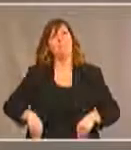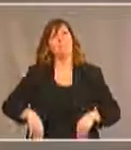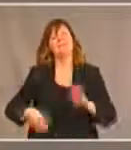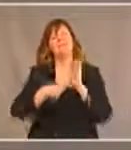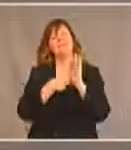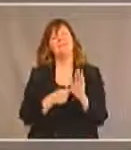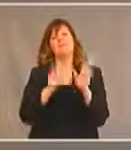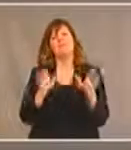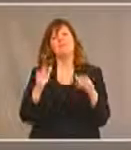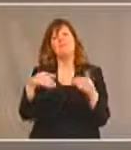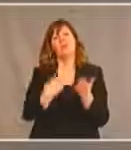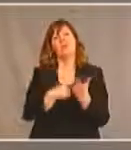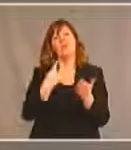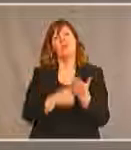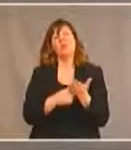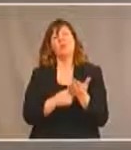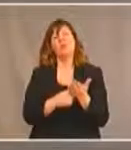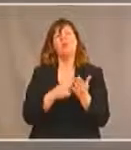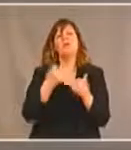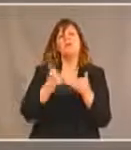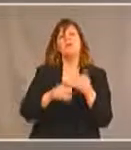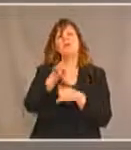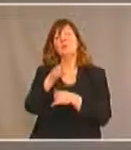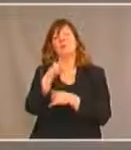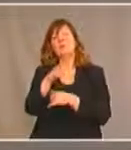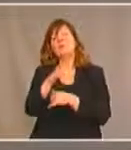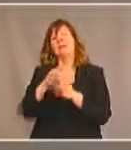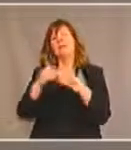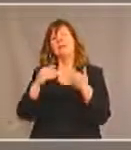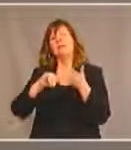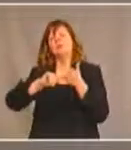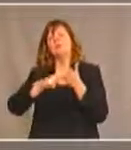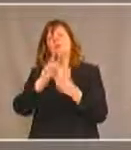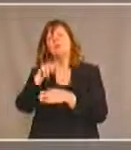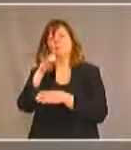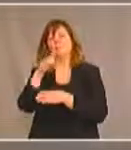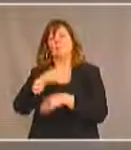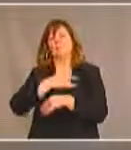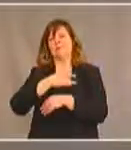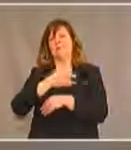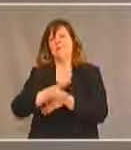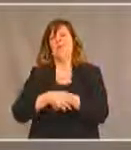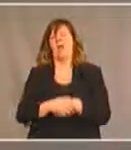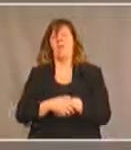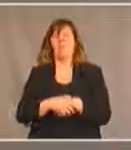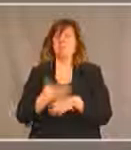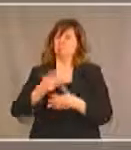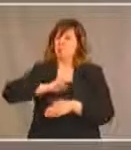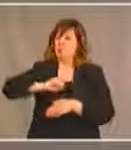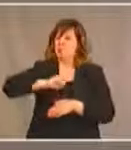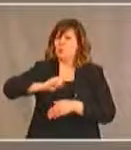communes à la fin 2017 ou au début de 2018. C'est un calendrier très serré.